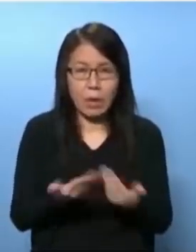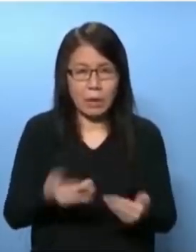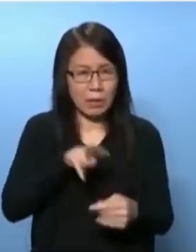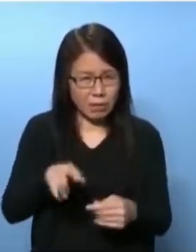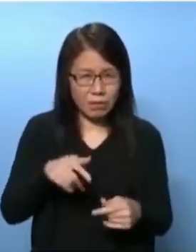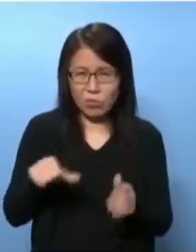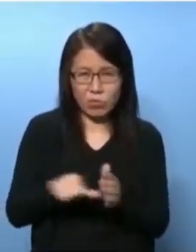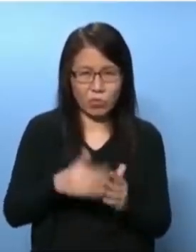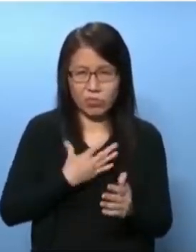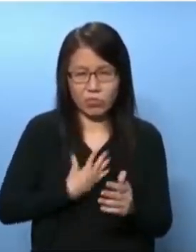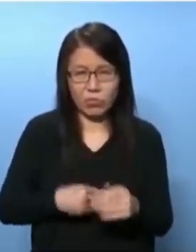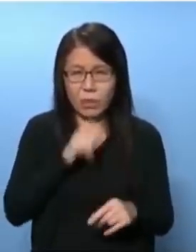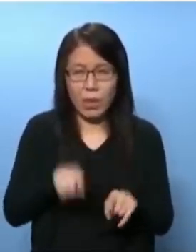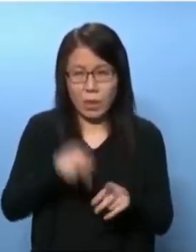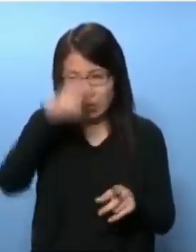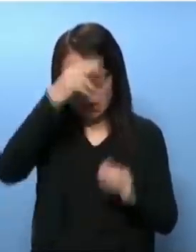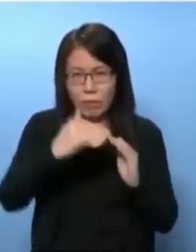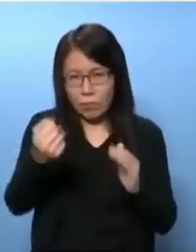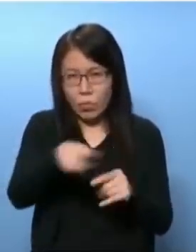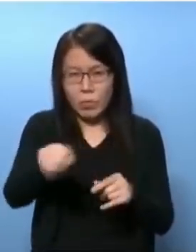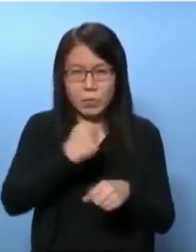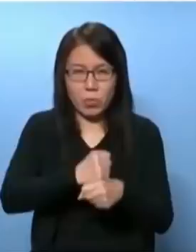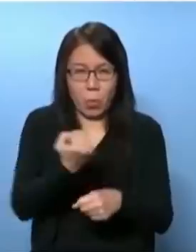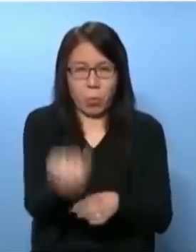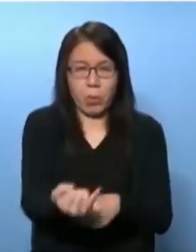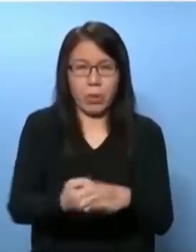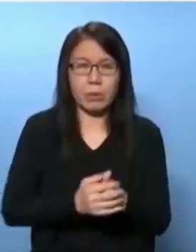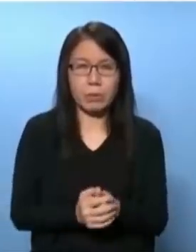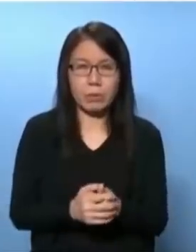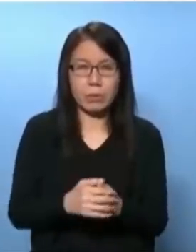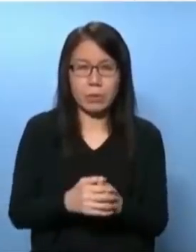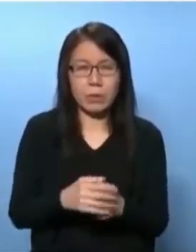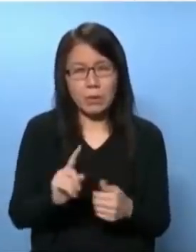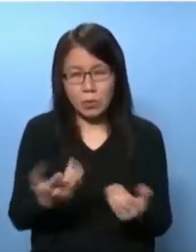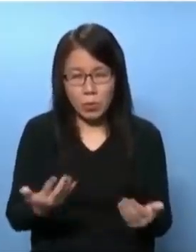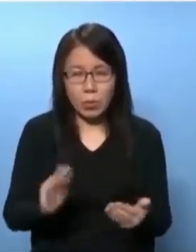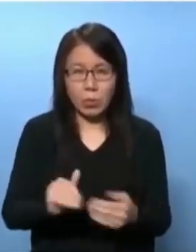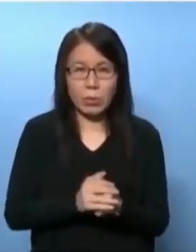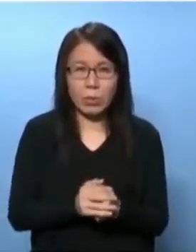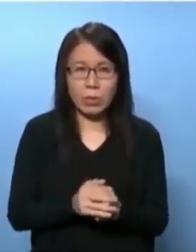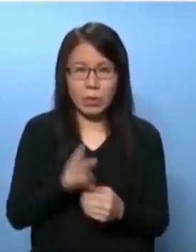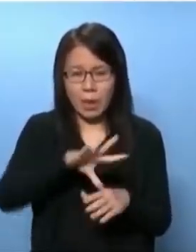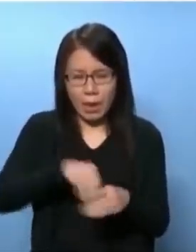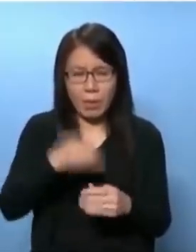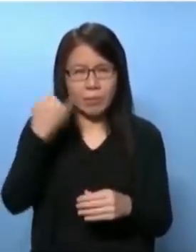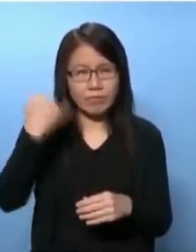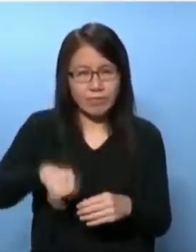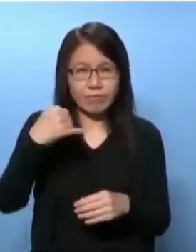的时候我们那些官仍然是不禁不祭事小席我们怎样可以过得怎样可以给他纳入呢